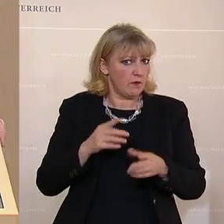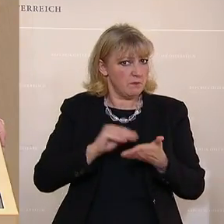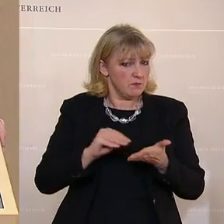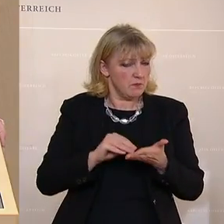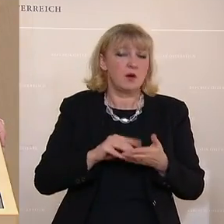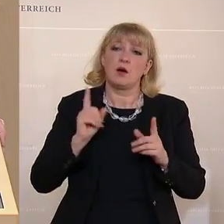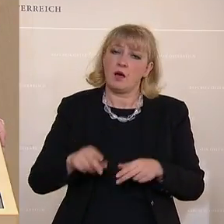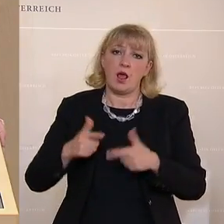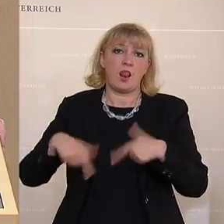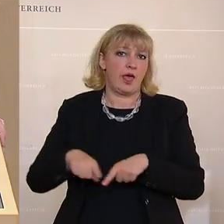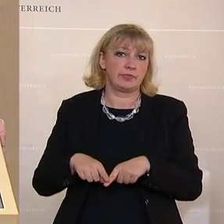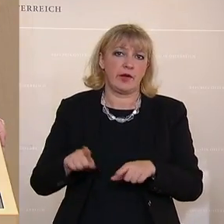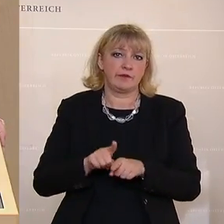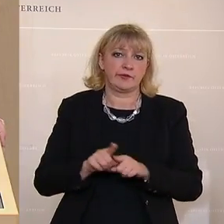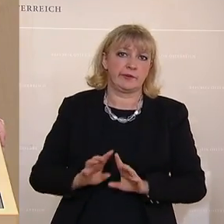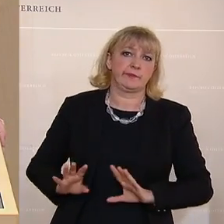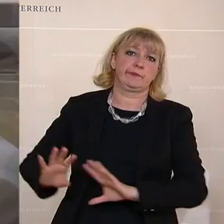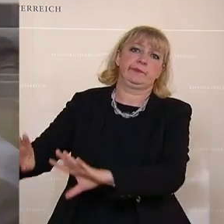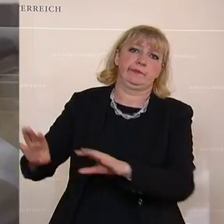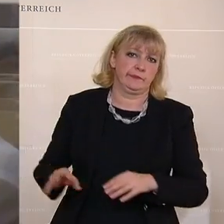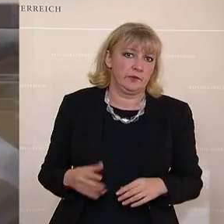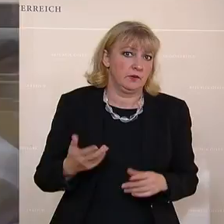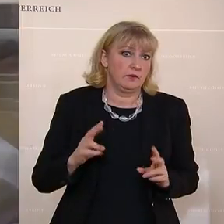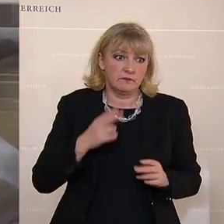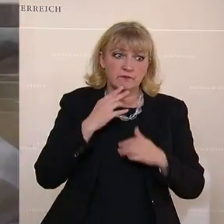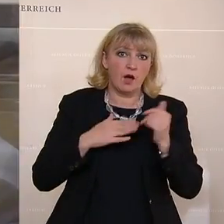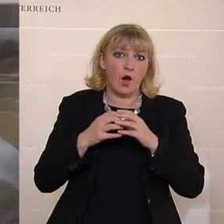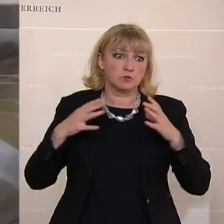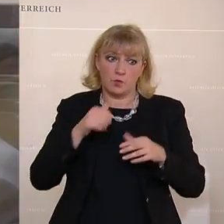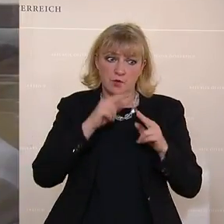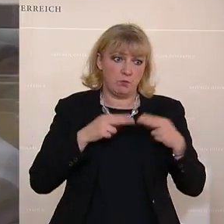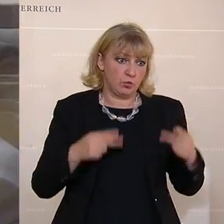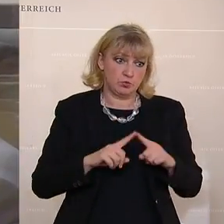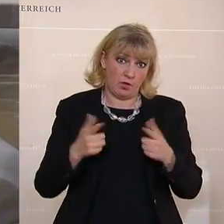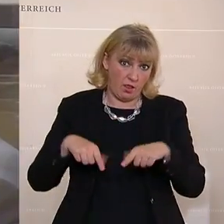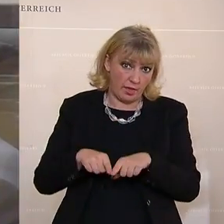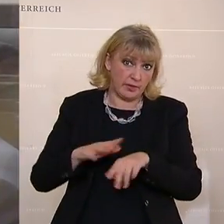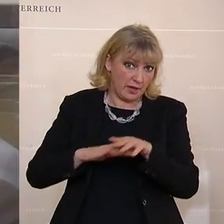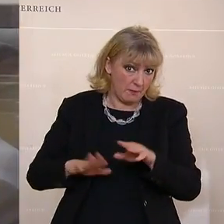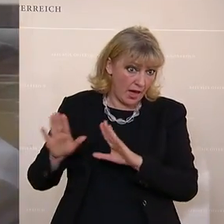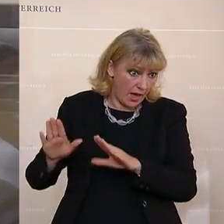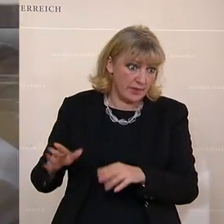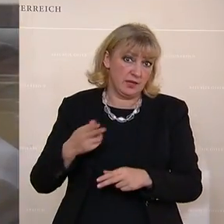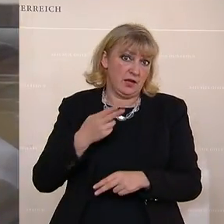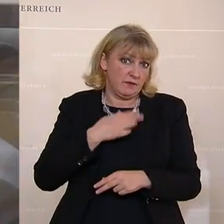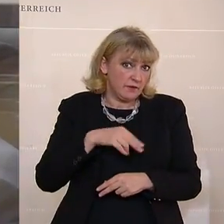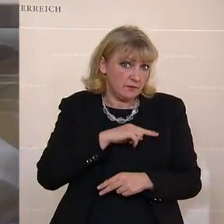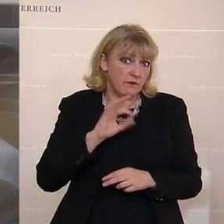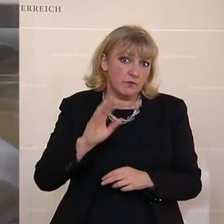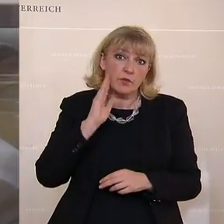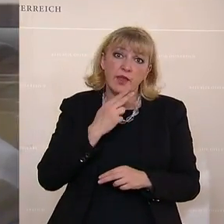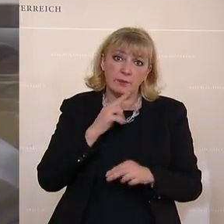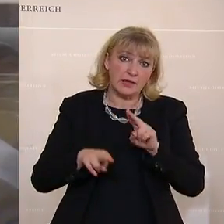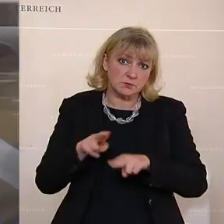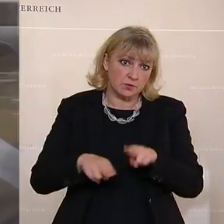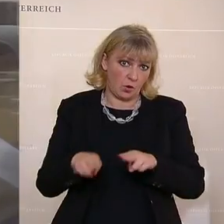die Länder gänzlich zur Seite schiebt. Wer baut denn aus? Nicht der Bund, sondern die Länder und die Gemeinden sind für die Nachmittagsbetreuung und